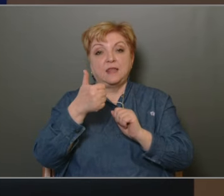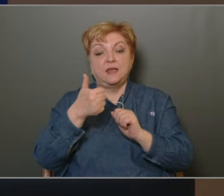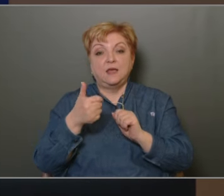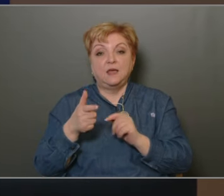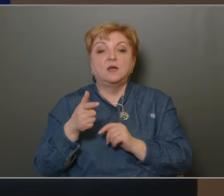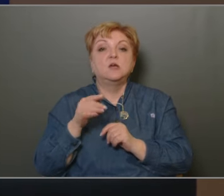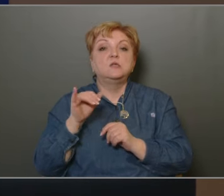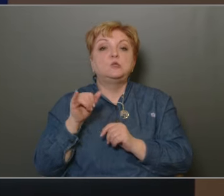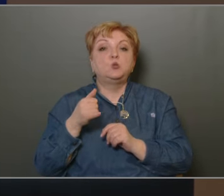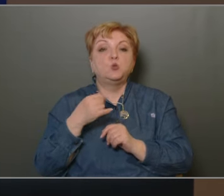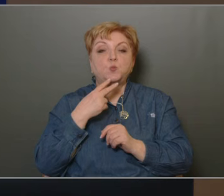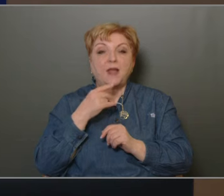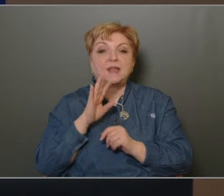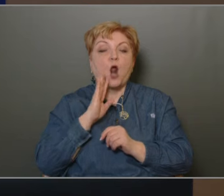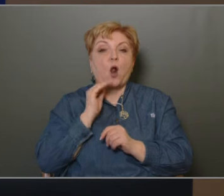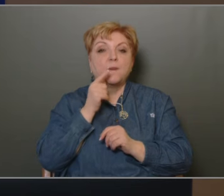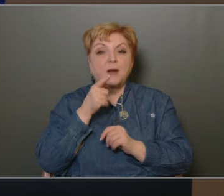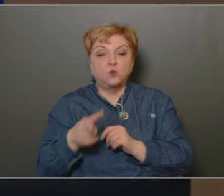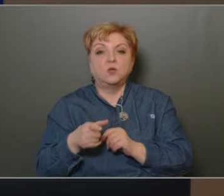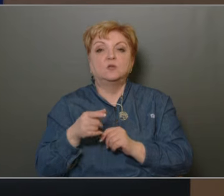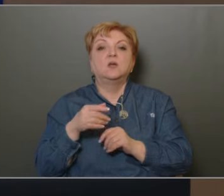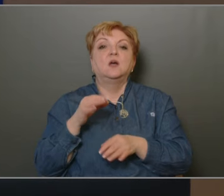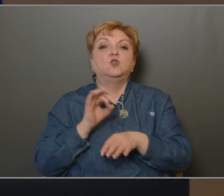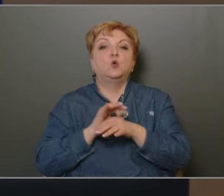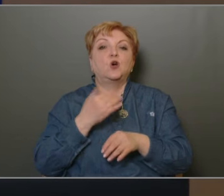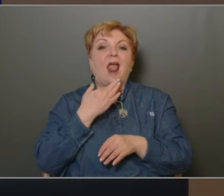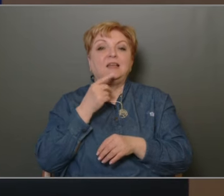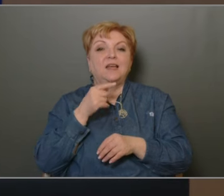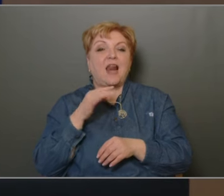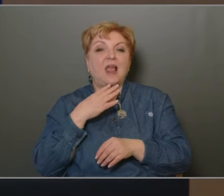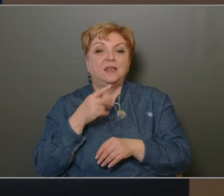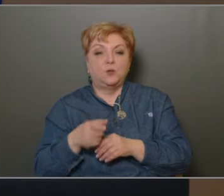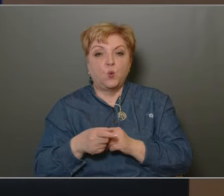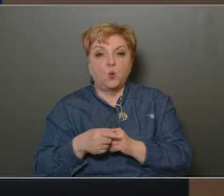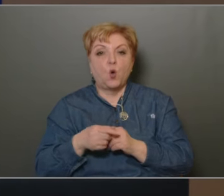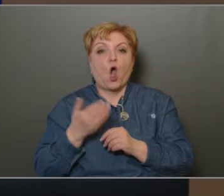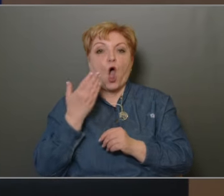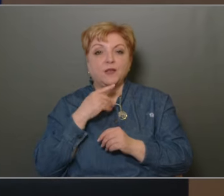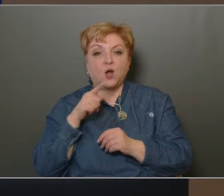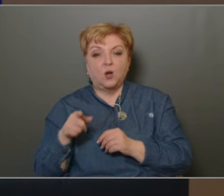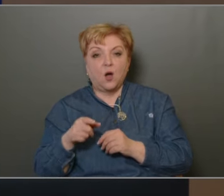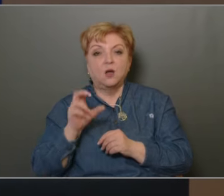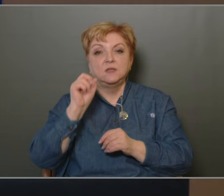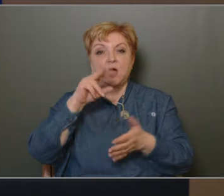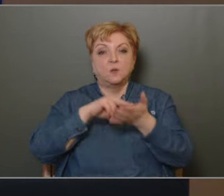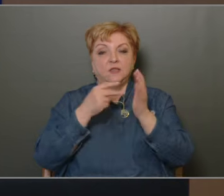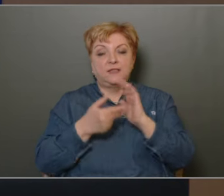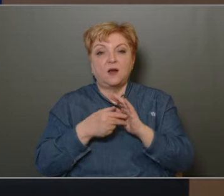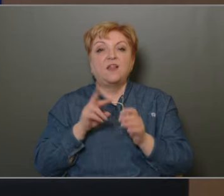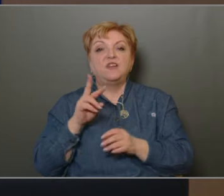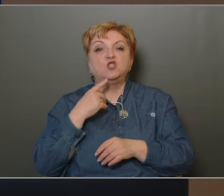Péter Alper Julinan, dr. Ellinger Enikő, a hajnalkát a 13. kerületi visimet